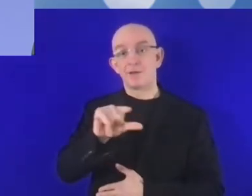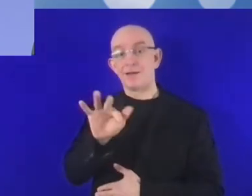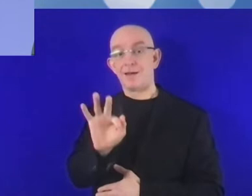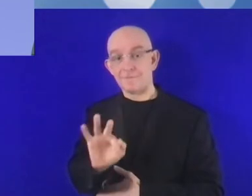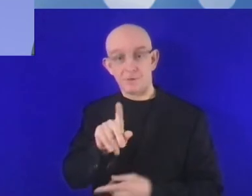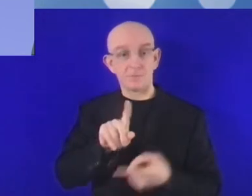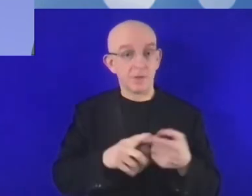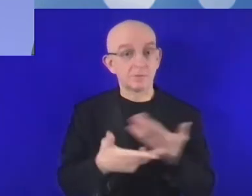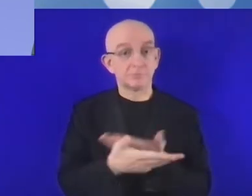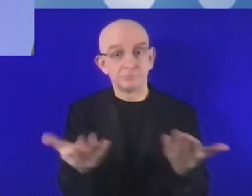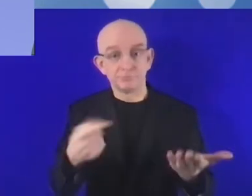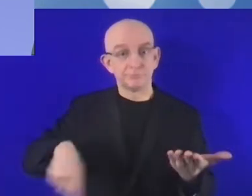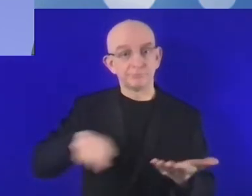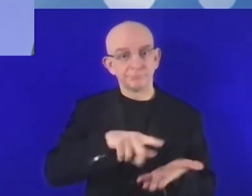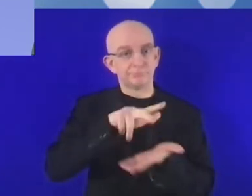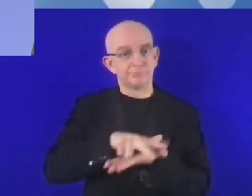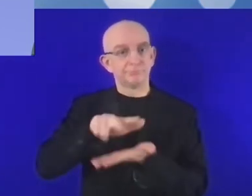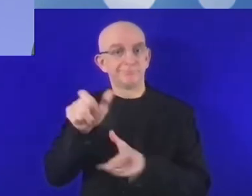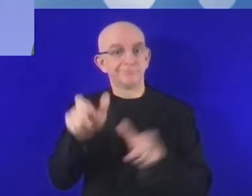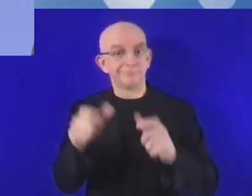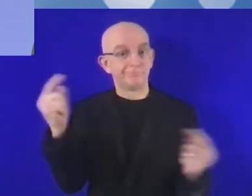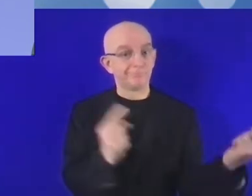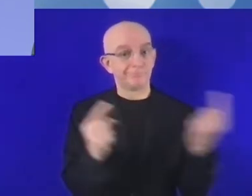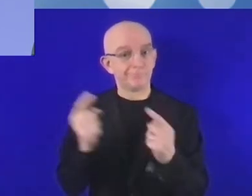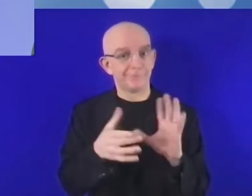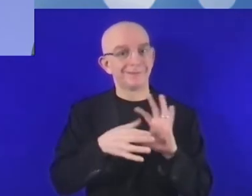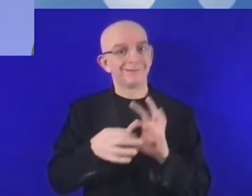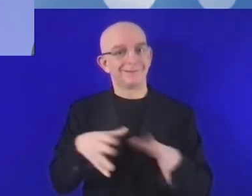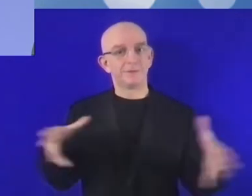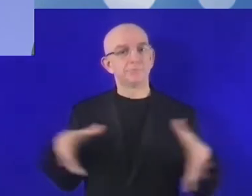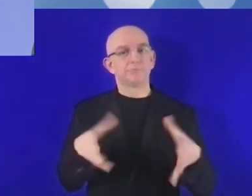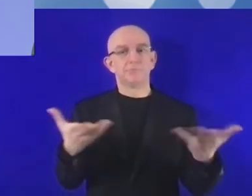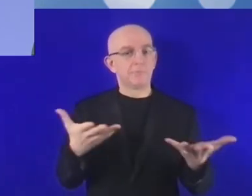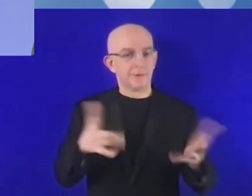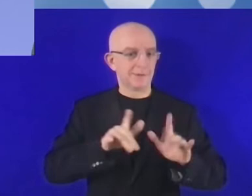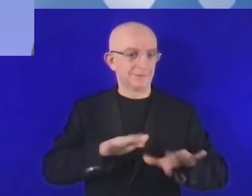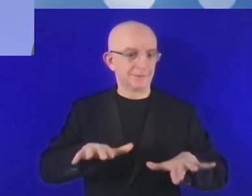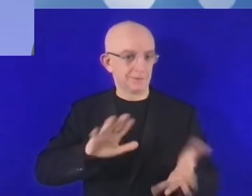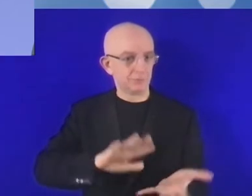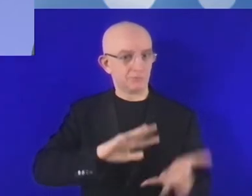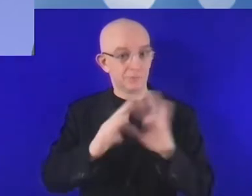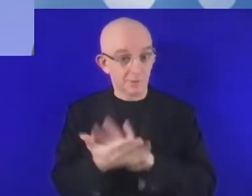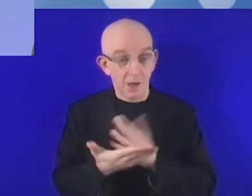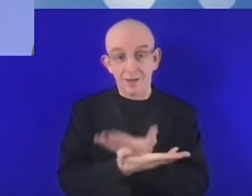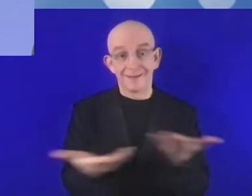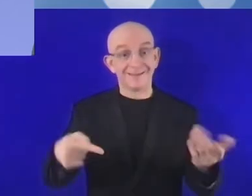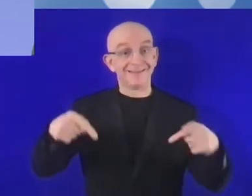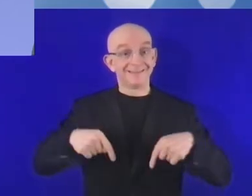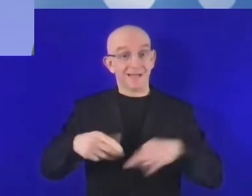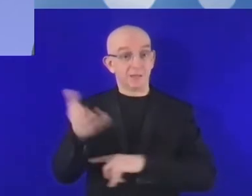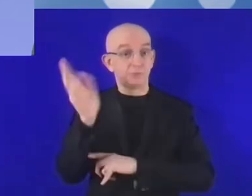obszarze cyfryzacji, decydenci i dzisiaj będziemy mieli szansę bezpośrednio ich